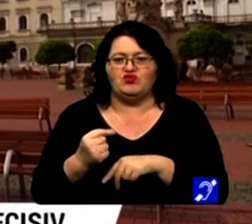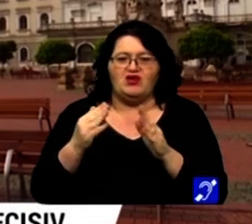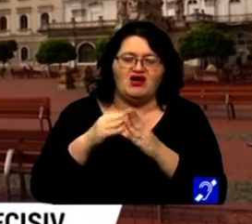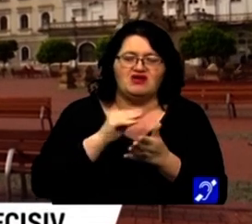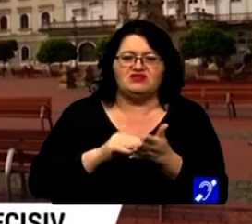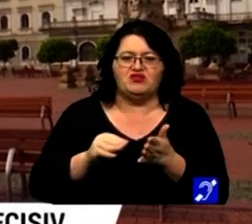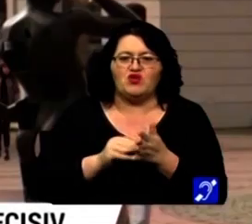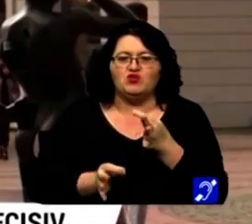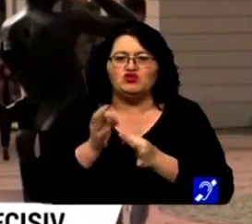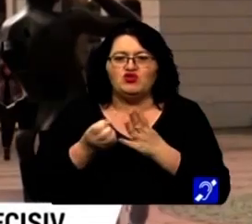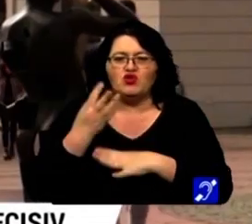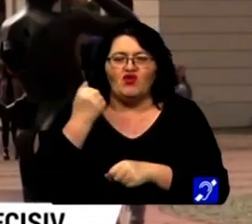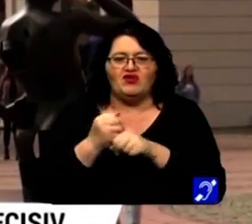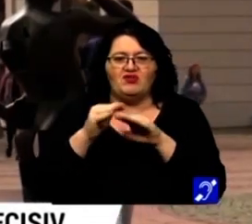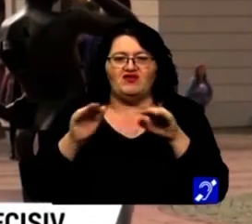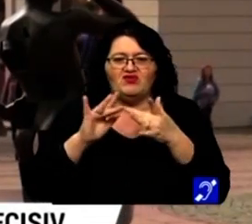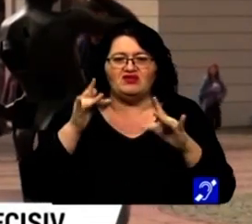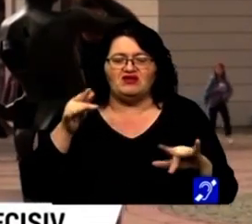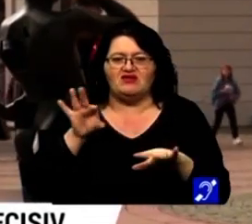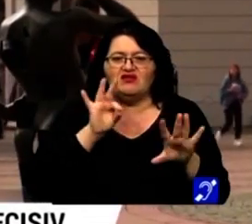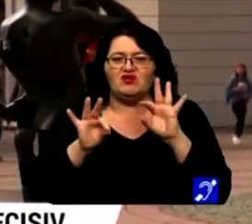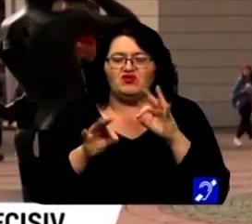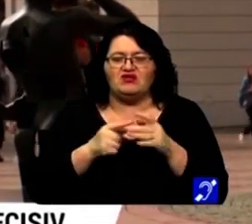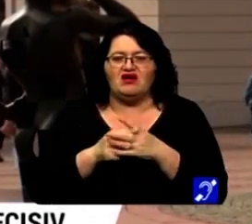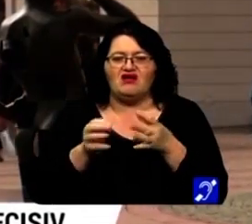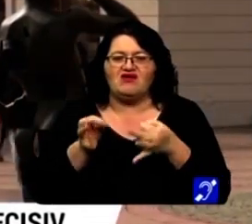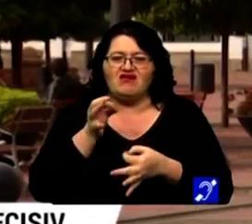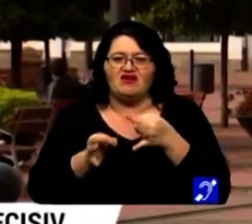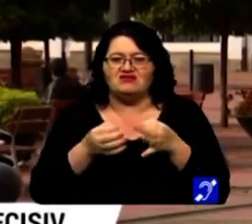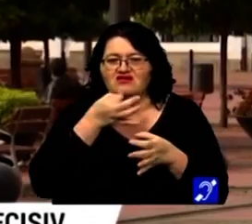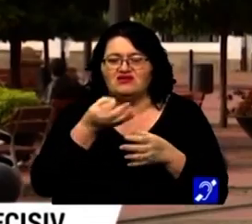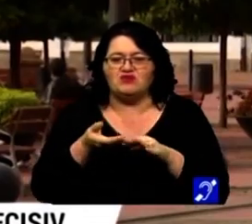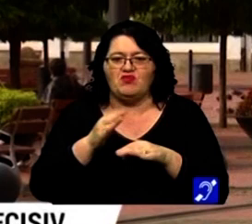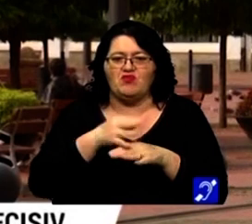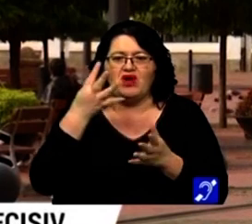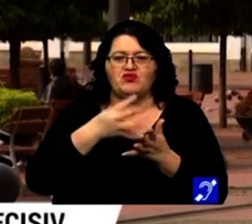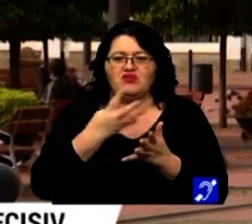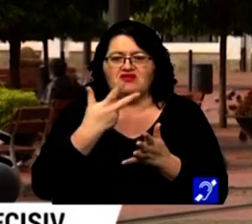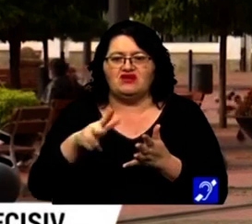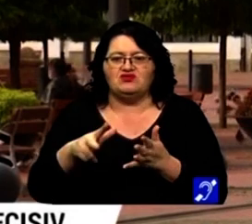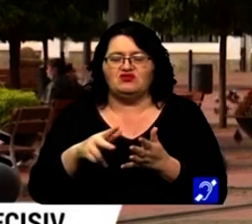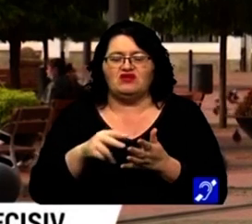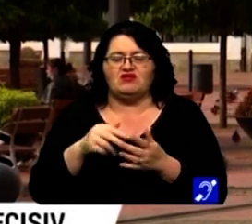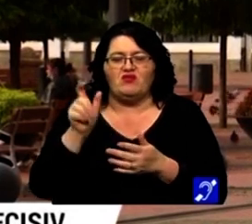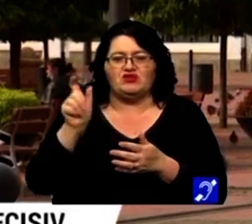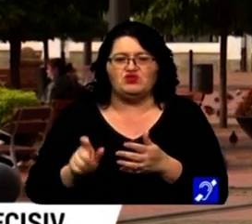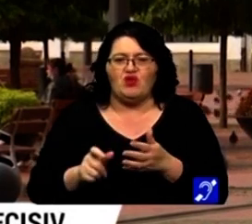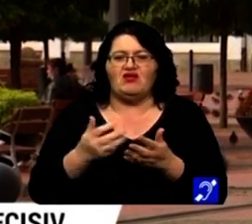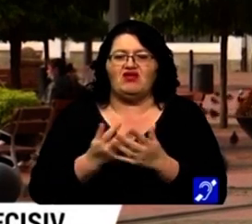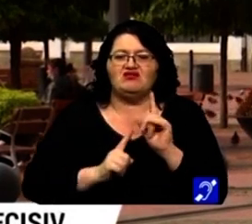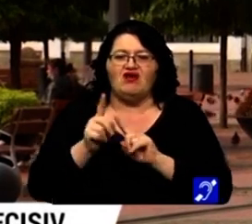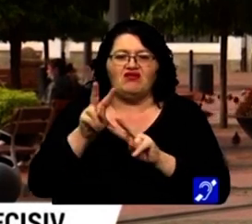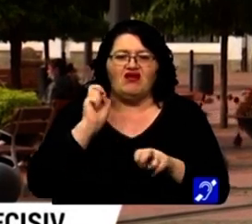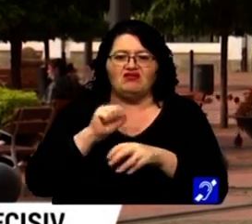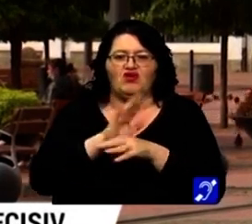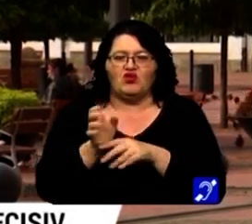O arată un studiu recent făcut de o platformă online de recrutare care a analizat răspunsurile a peste 4300 de subiecti. Așadar, dacă